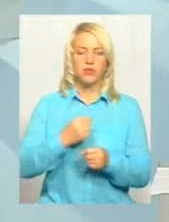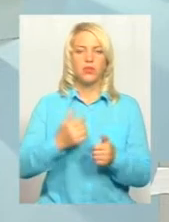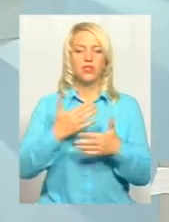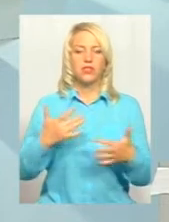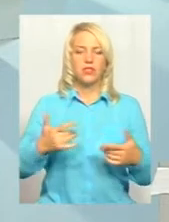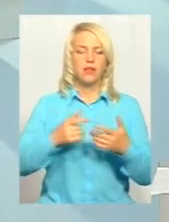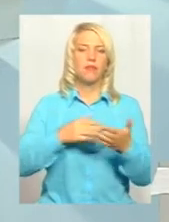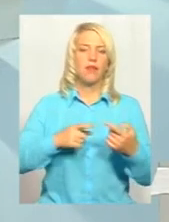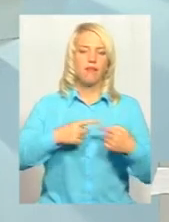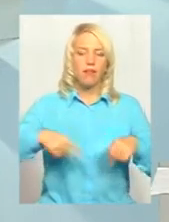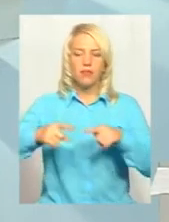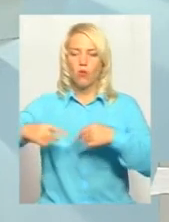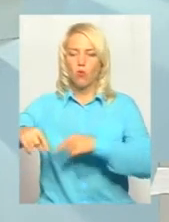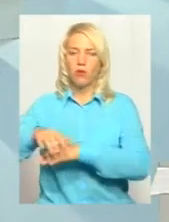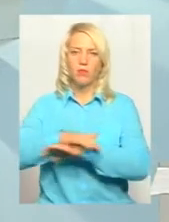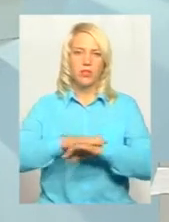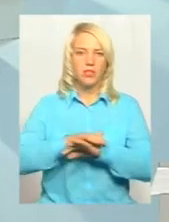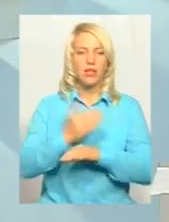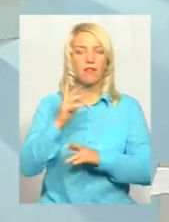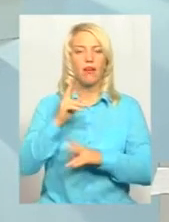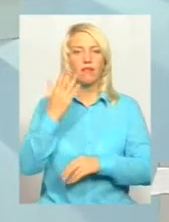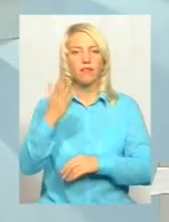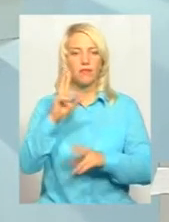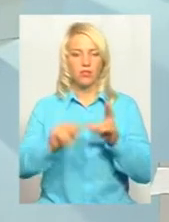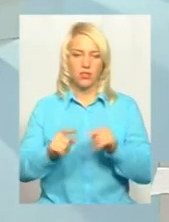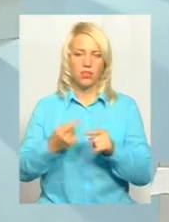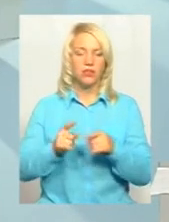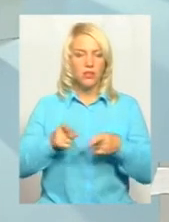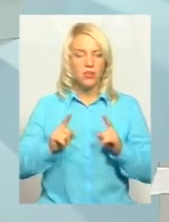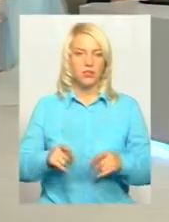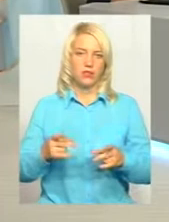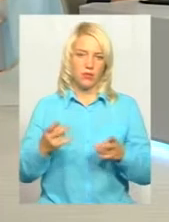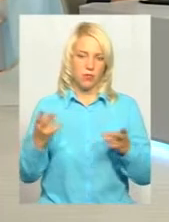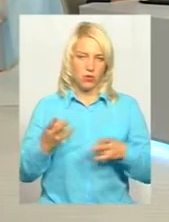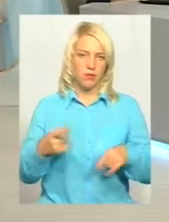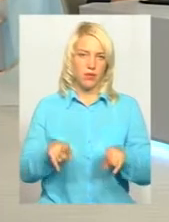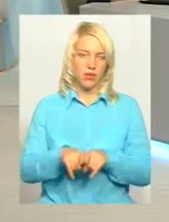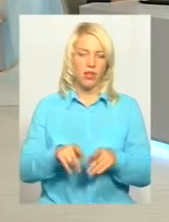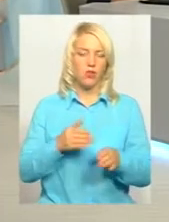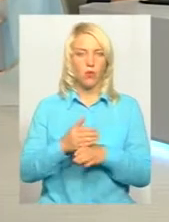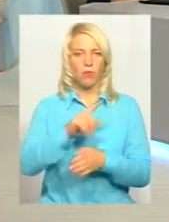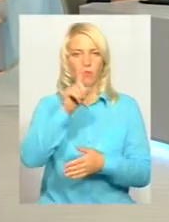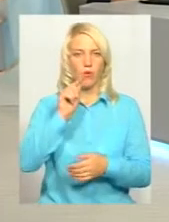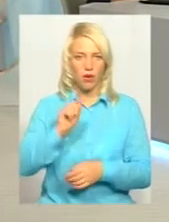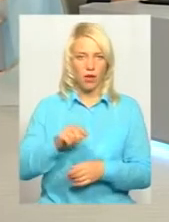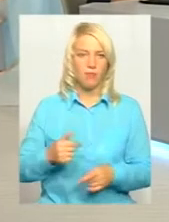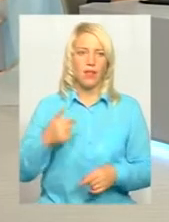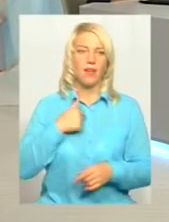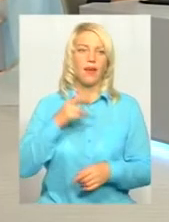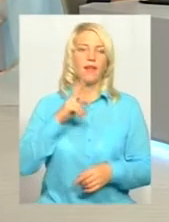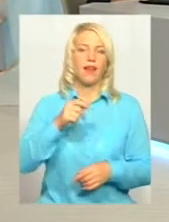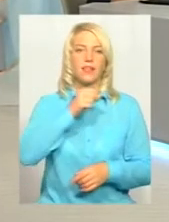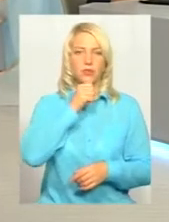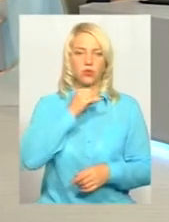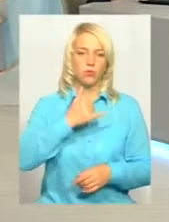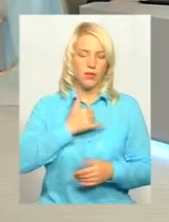як вважаєте, дійсно, саме така допомога буде корисною для всіх породілів? Ну, по-перше, я вважаю, як дідусь, також в